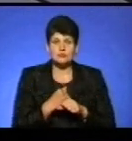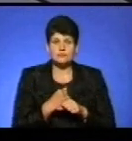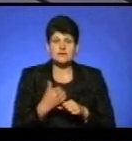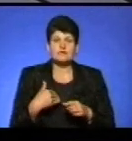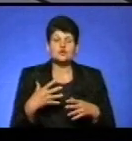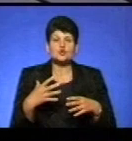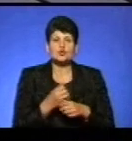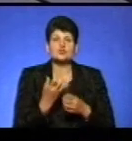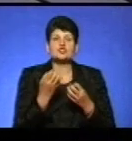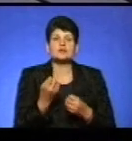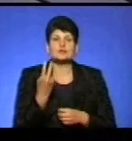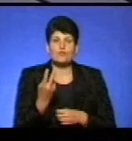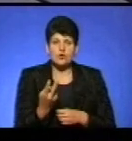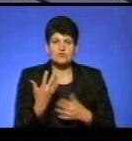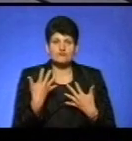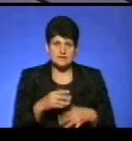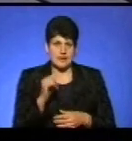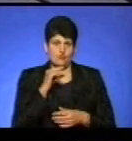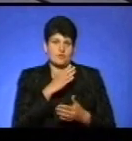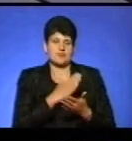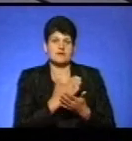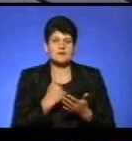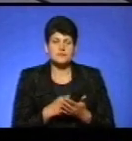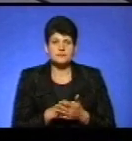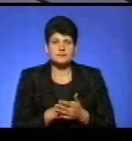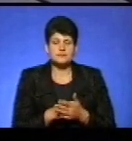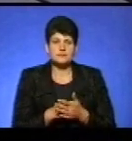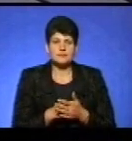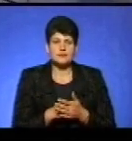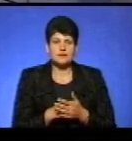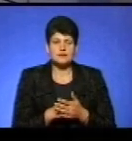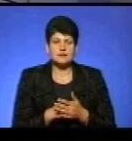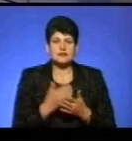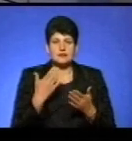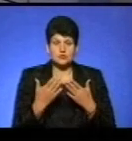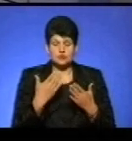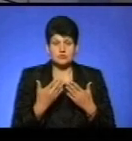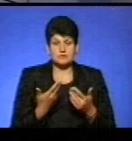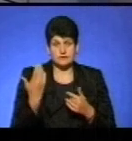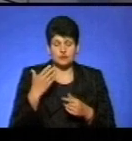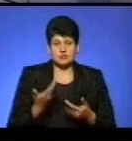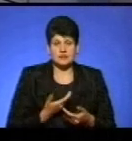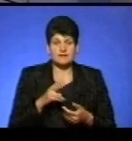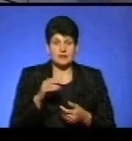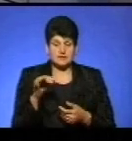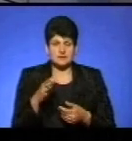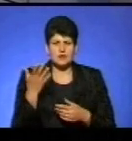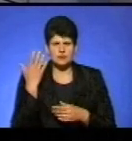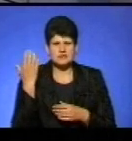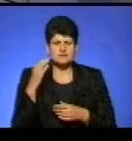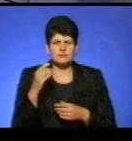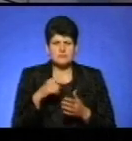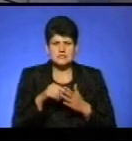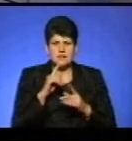споручувати ще двох? Це економія. Ви знаєте, є коріна житель Каланович. І колись в міській раді було б 15